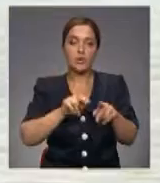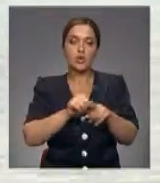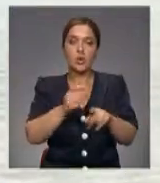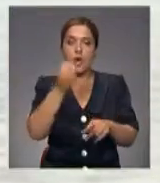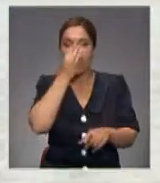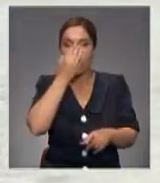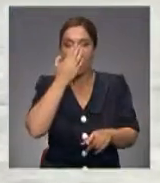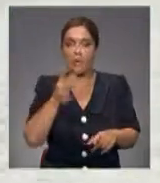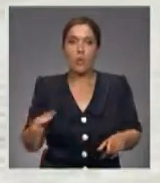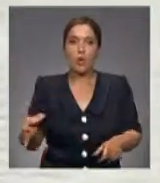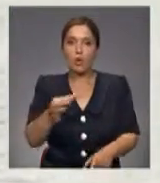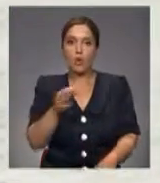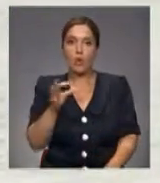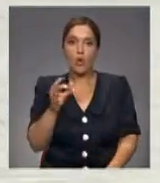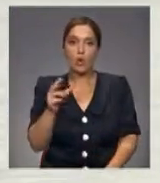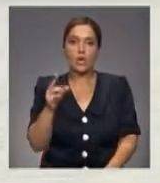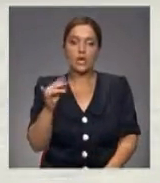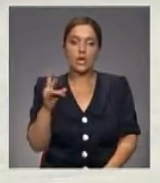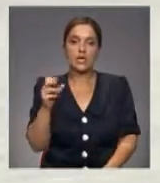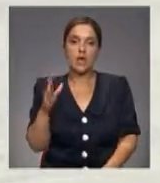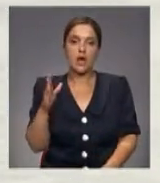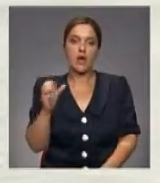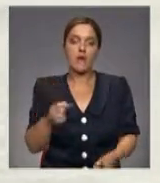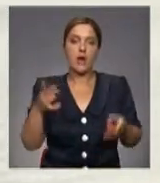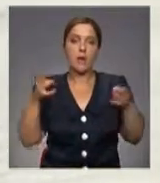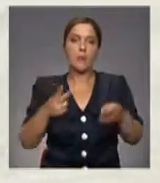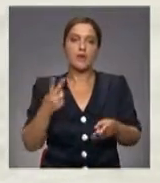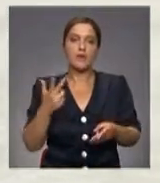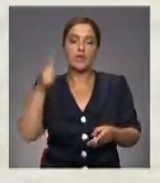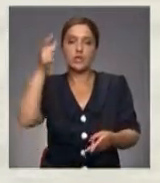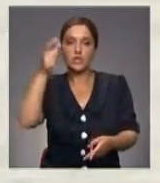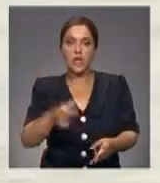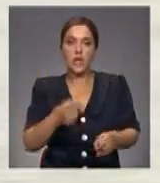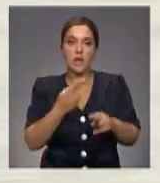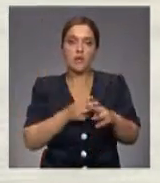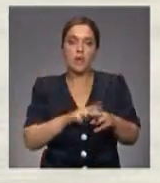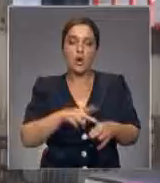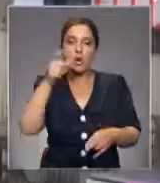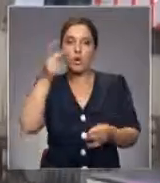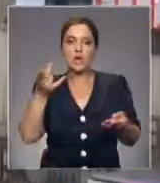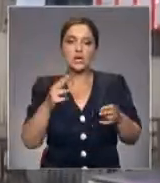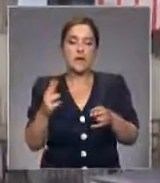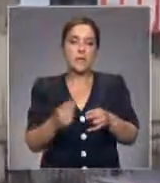японскому острову Окинава. Там пострадали 23 человека. Десятки тысяч остались без электричества.